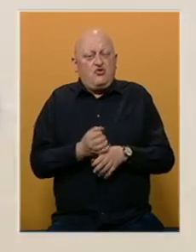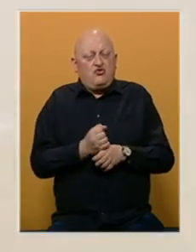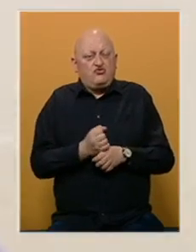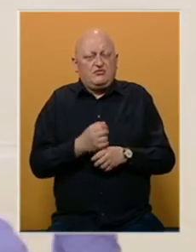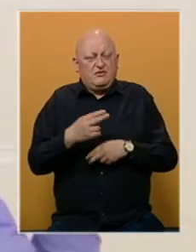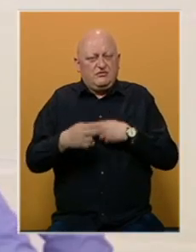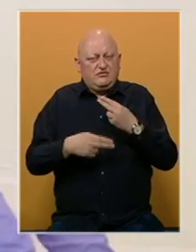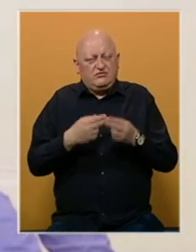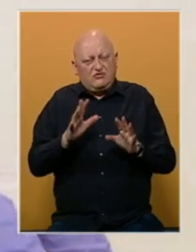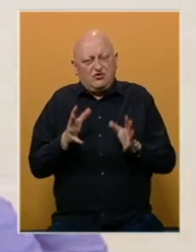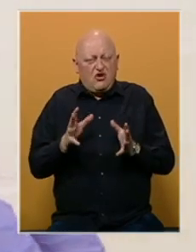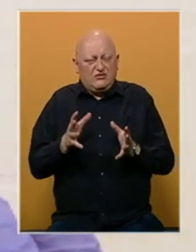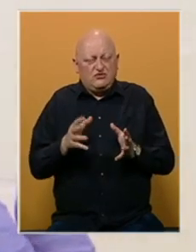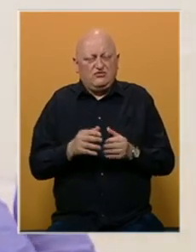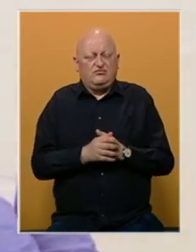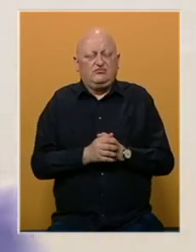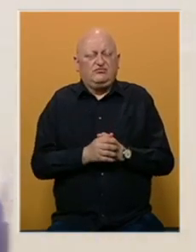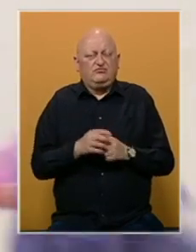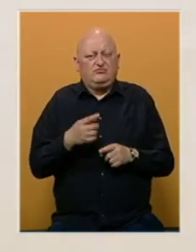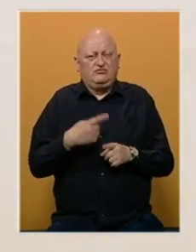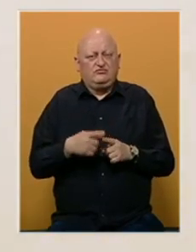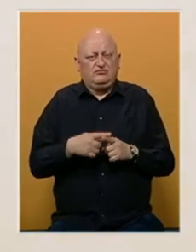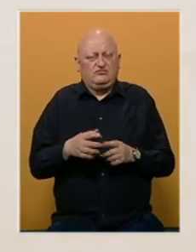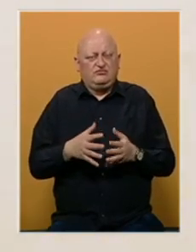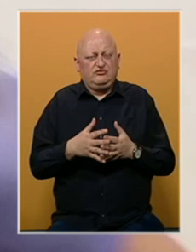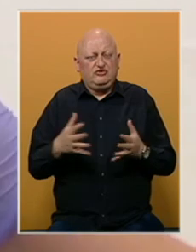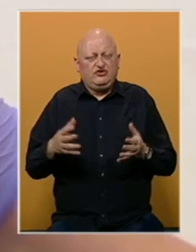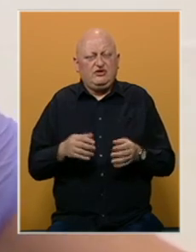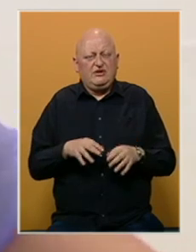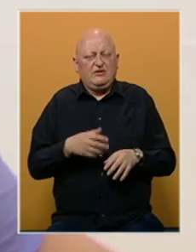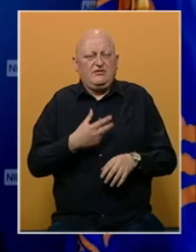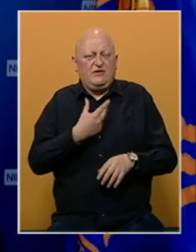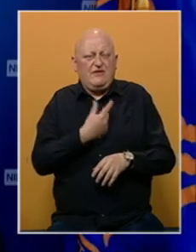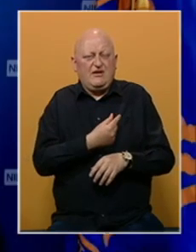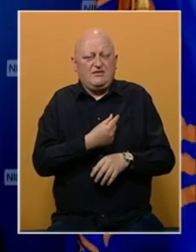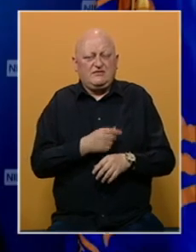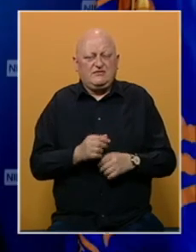staviti pod dijelimičnu kontrolu. Razlog su širi programi vakcinacije.